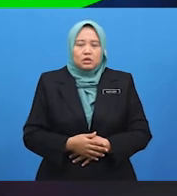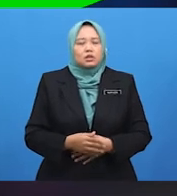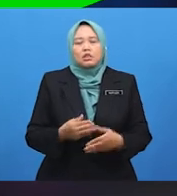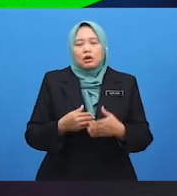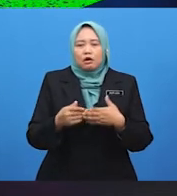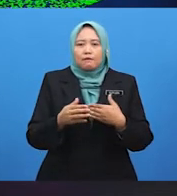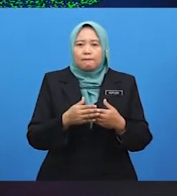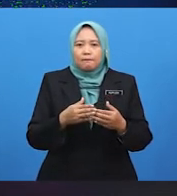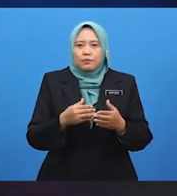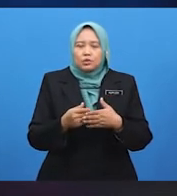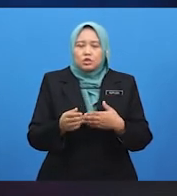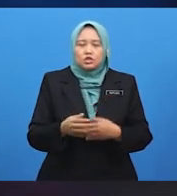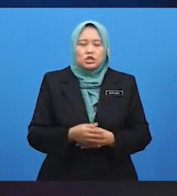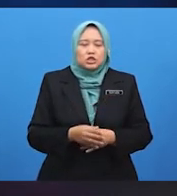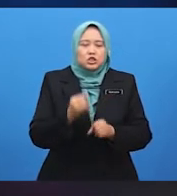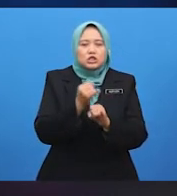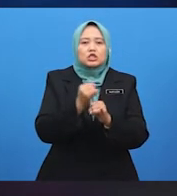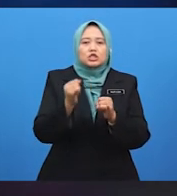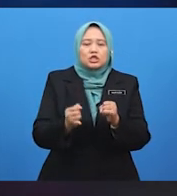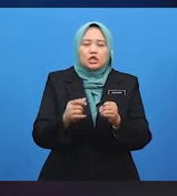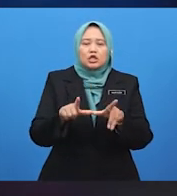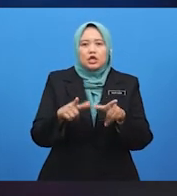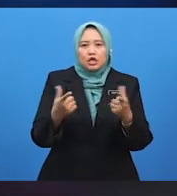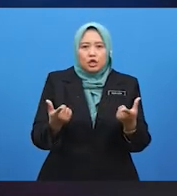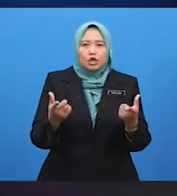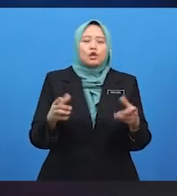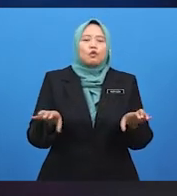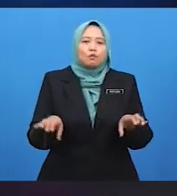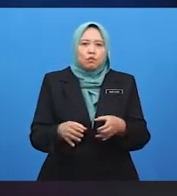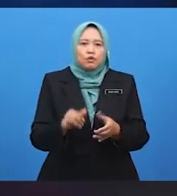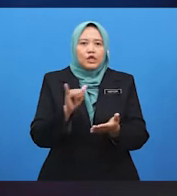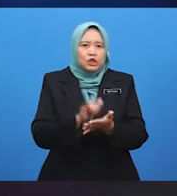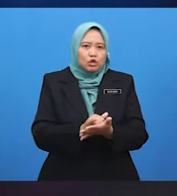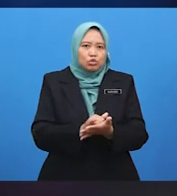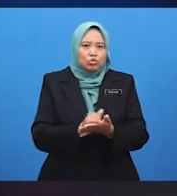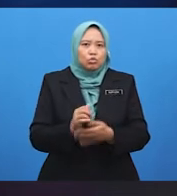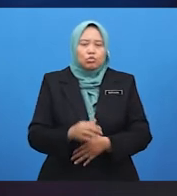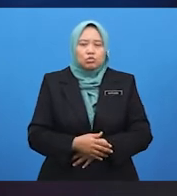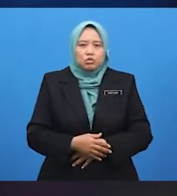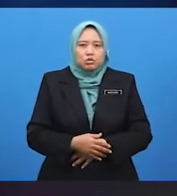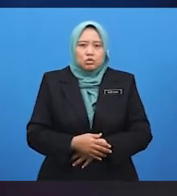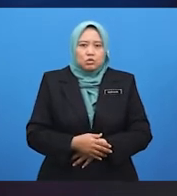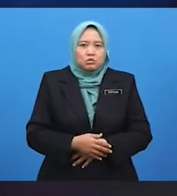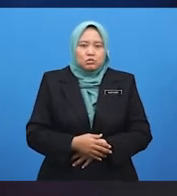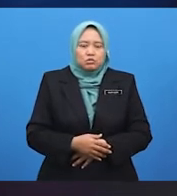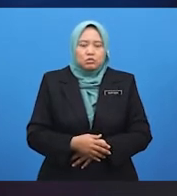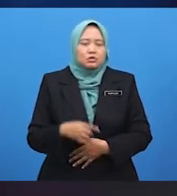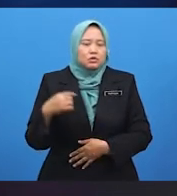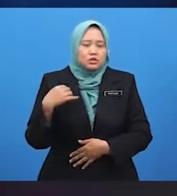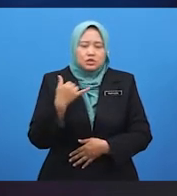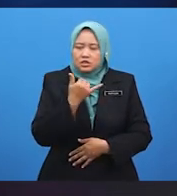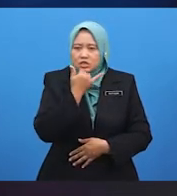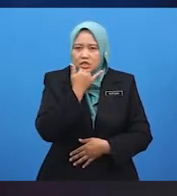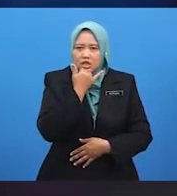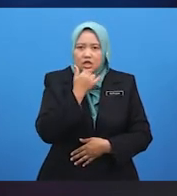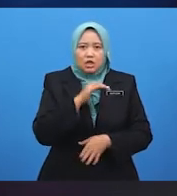-lain juga berbuat begitu. Alicia, tak patut kamu bercakap sebegini. Tak baik. Kita tak patut mengotorkan